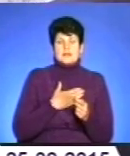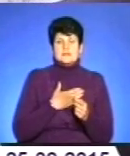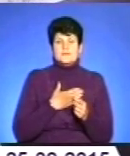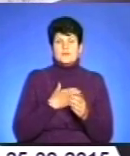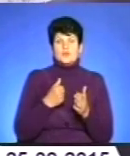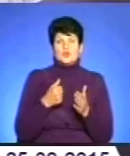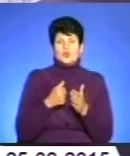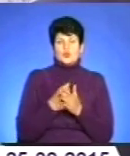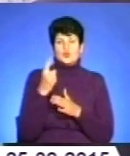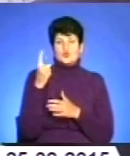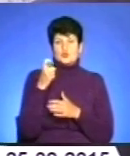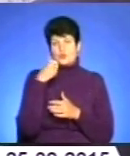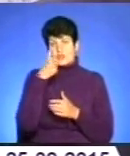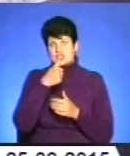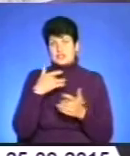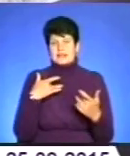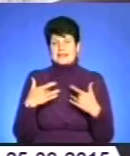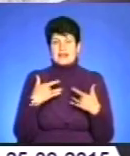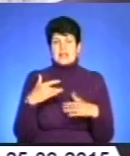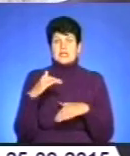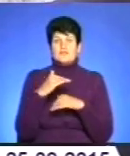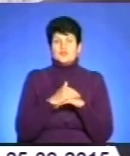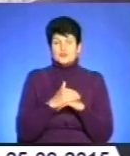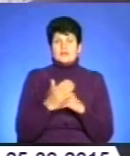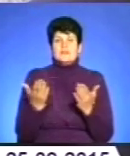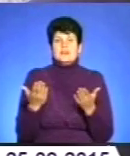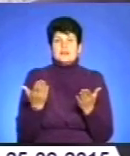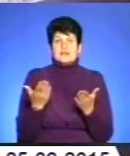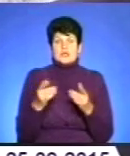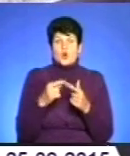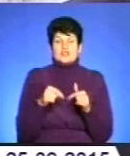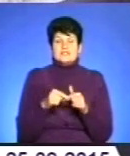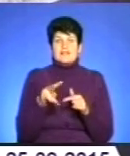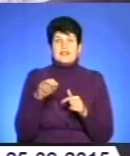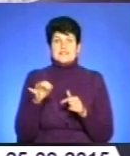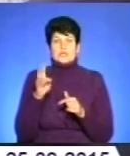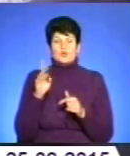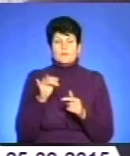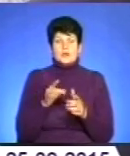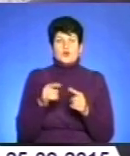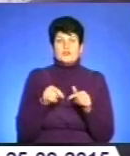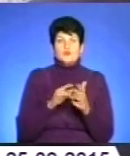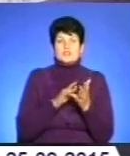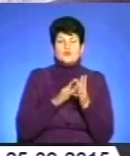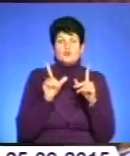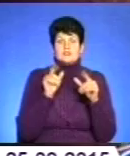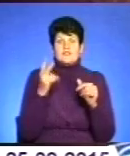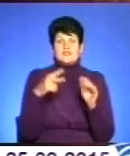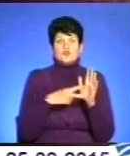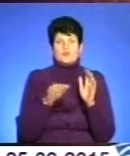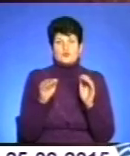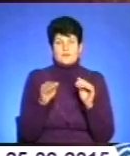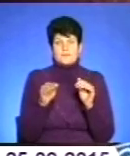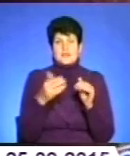100-річчя театральних вечорів, які організувала Олесь Курба, з мировою туристичну поїздку 27 жовтня. Якщо